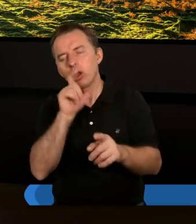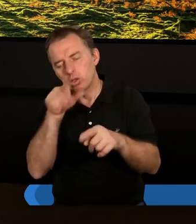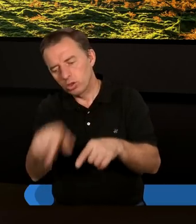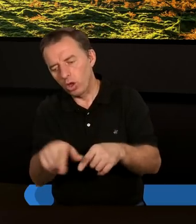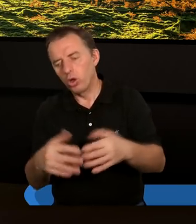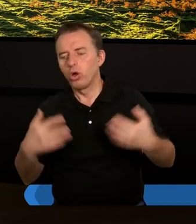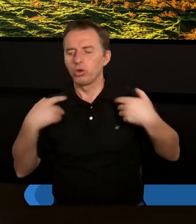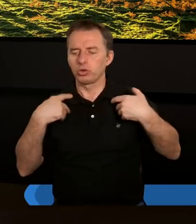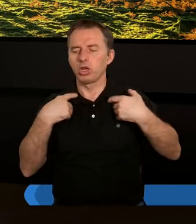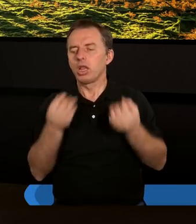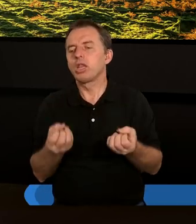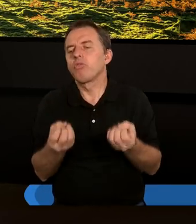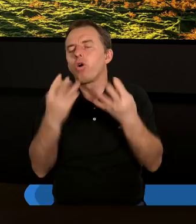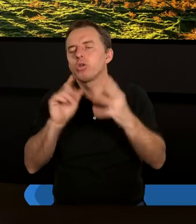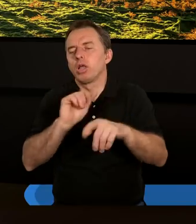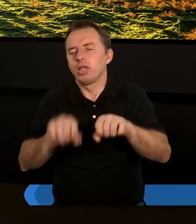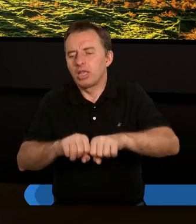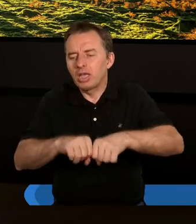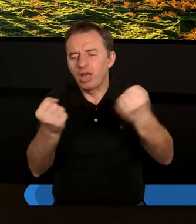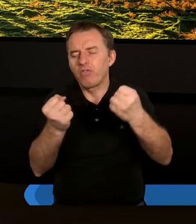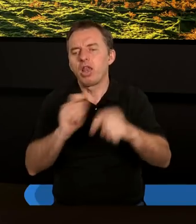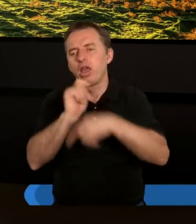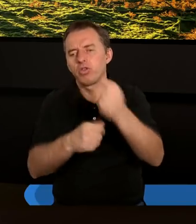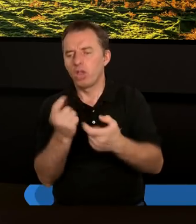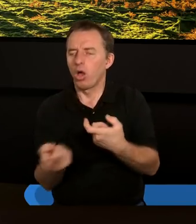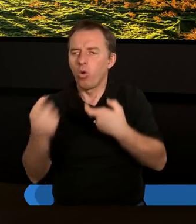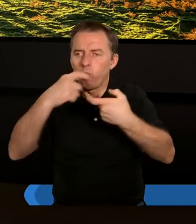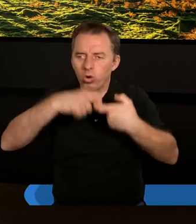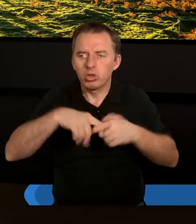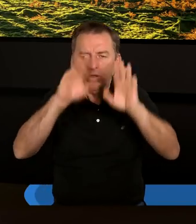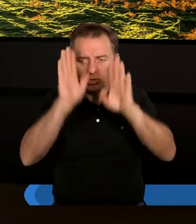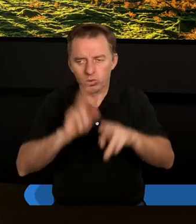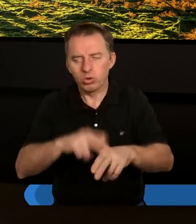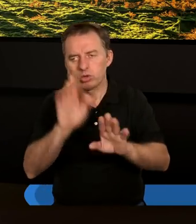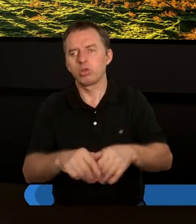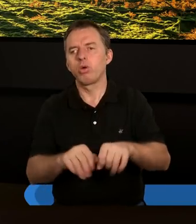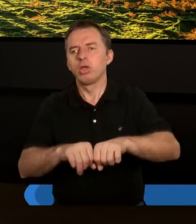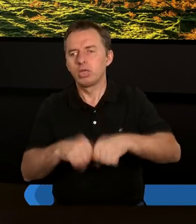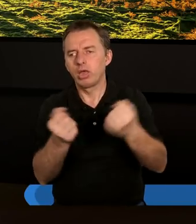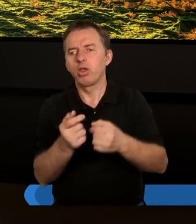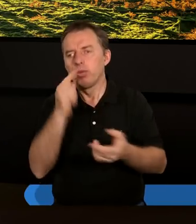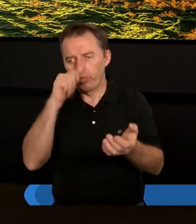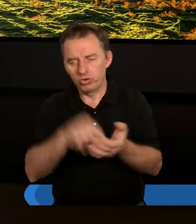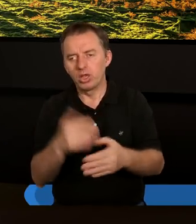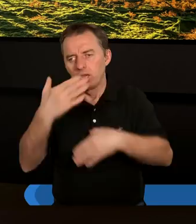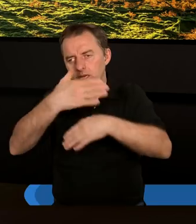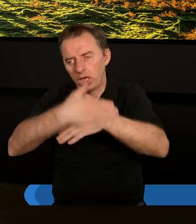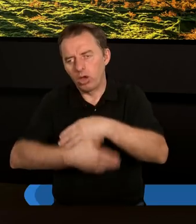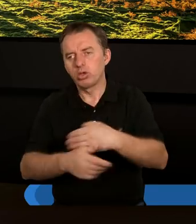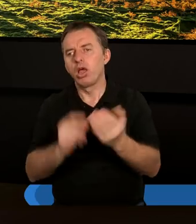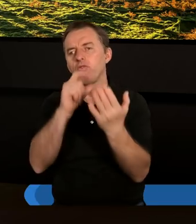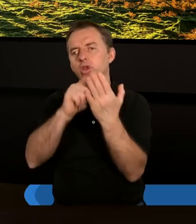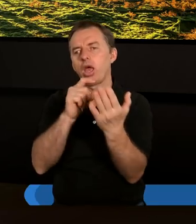tworzyć na nowo te zerwane więzi, jak łączyć to, co zostało rozerwane. Może powinniśmy zakończyć